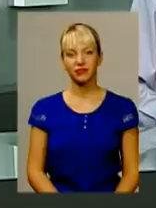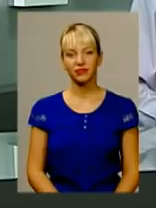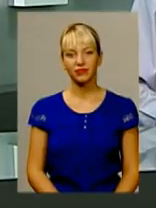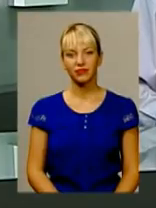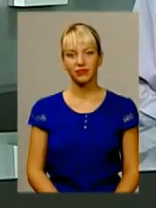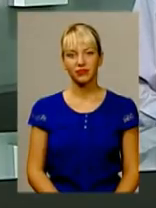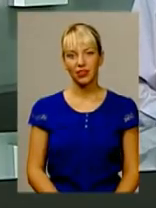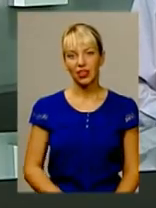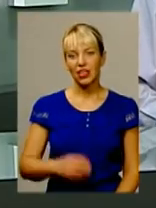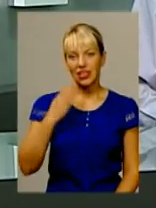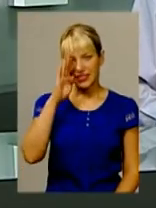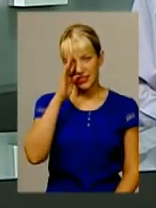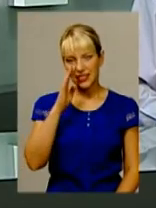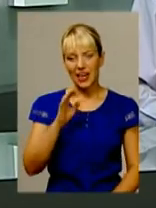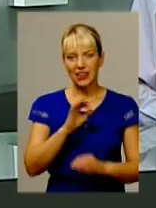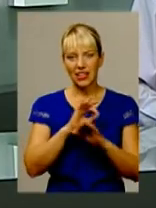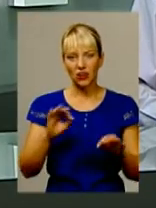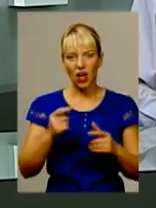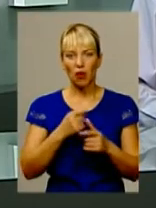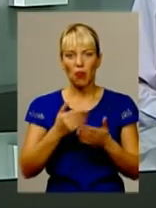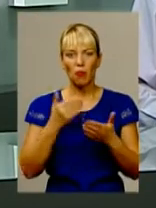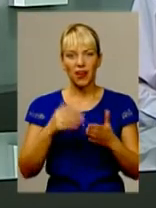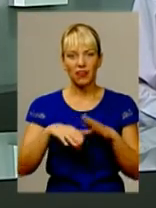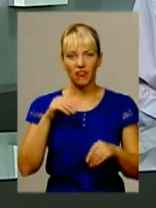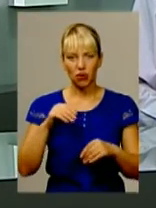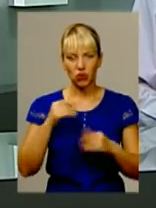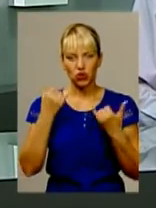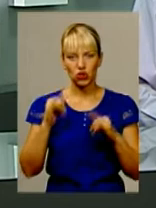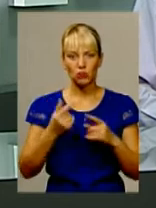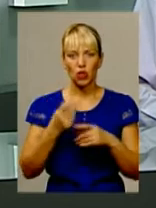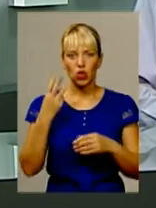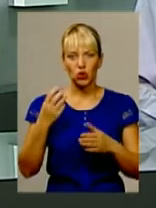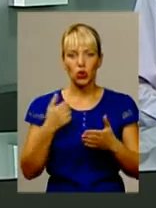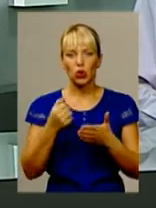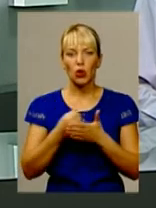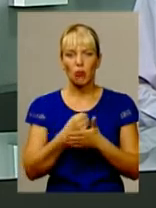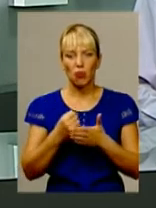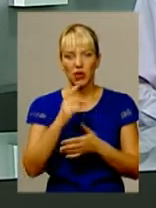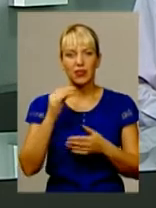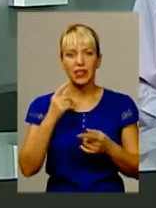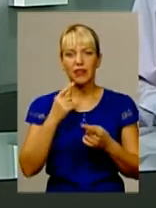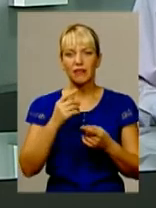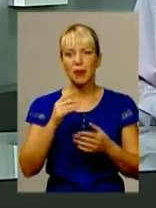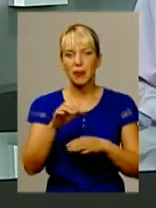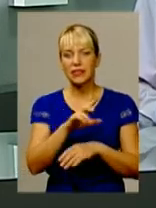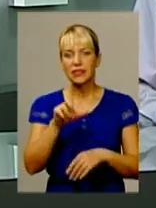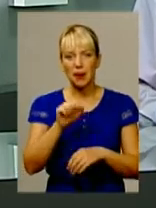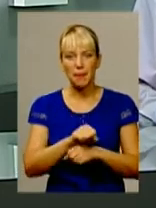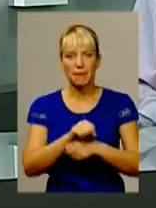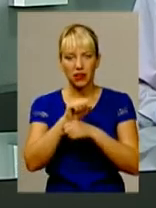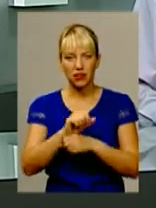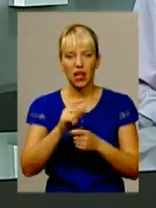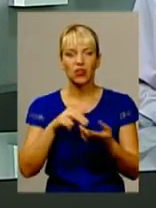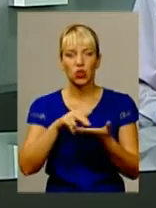Зрада ідеалів або передвиборчий сюрприз. Троє поборників ідеалів Майдану йдуть на вибори від партії за конкретні